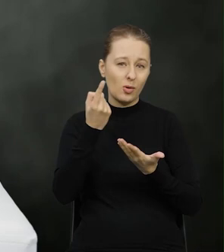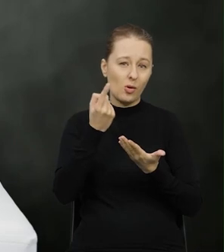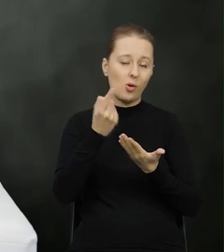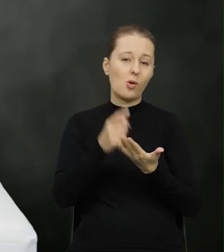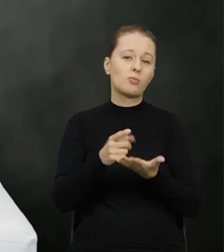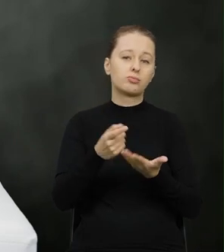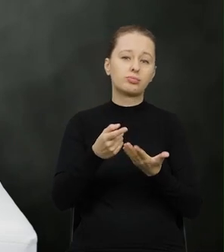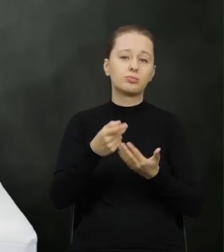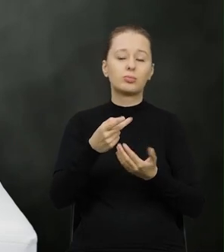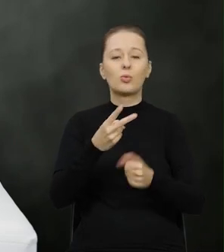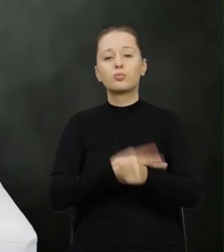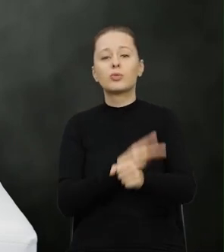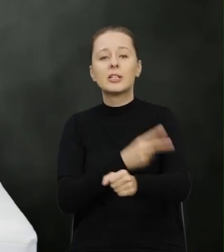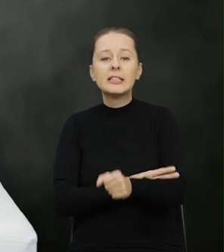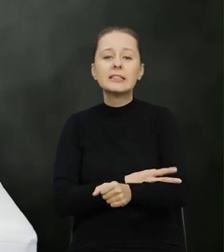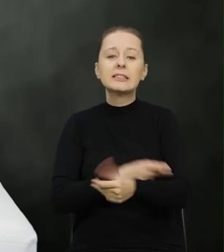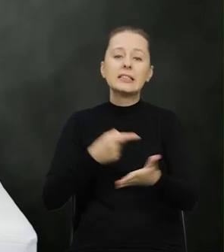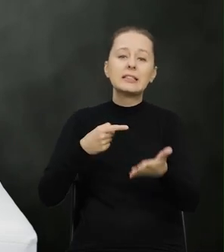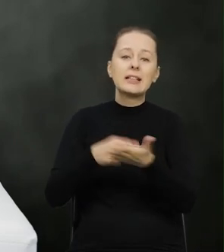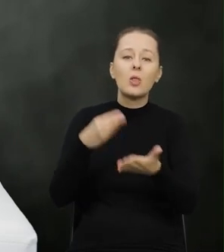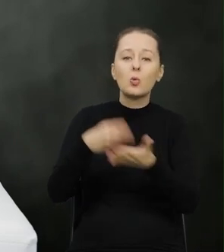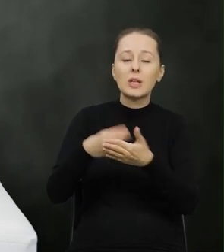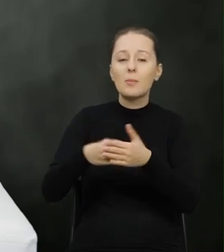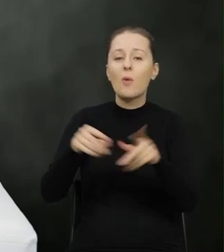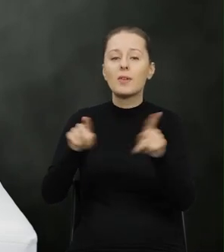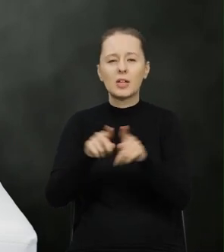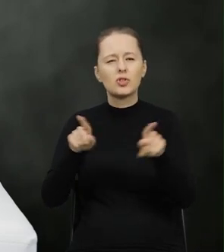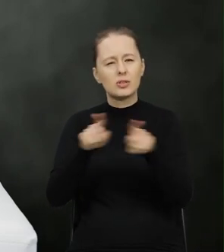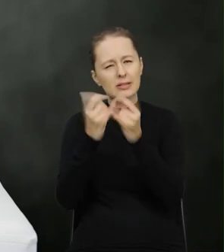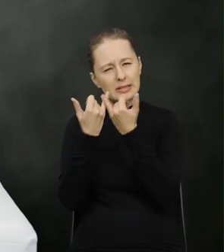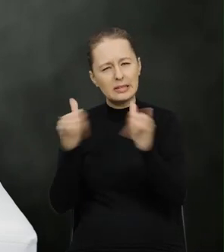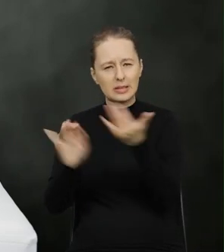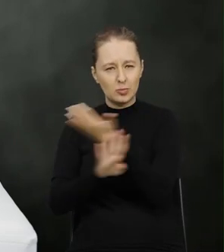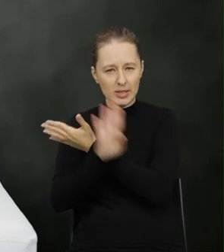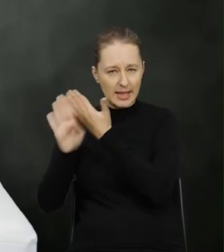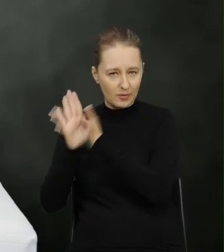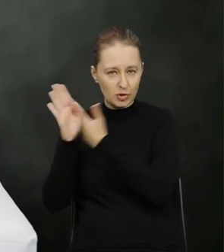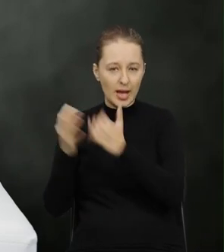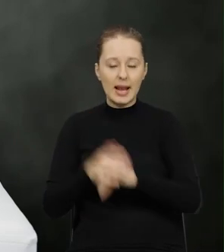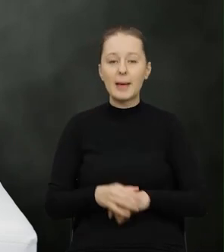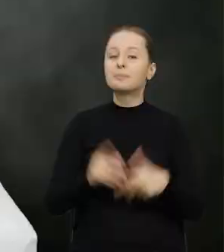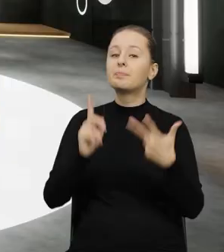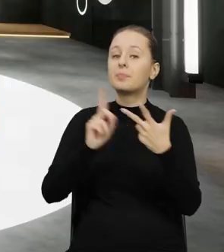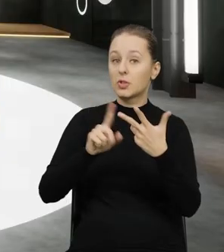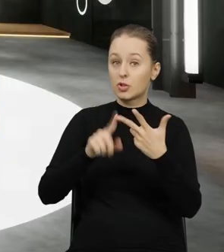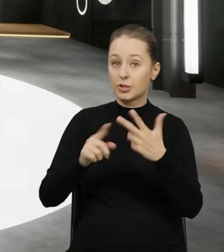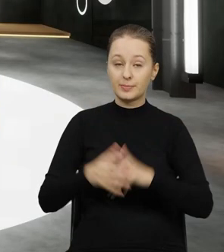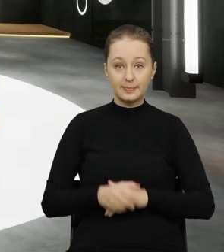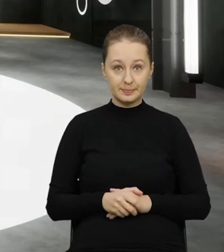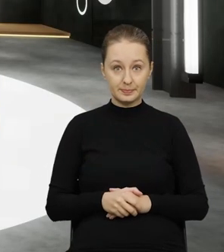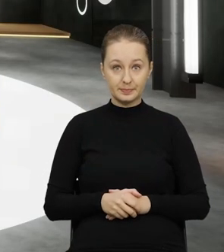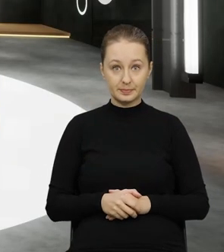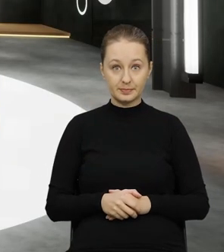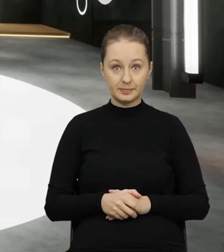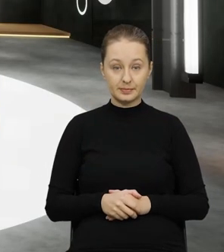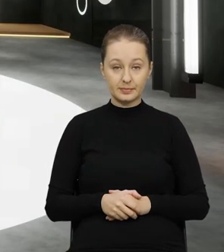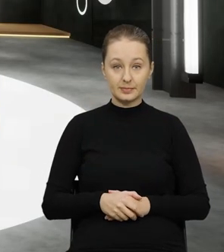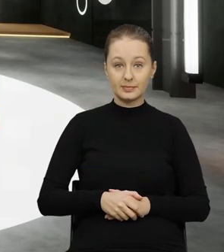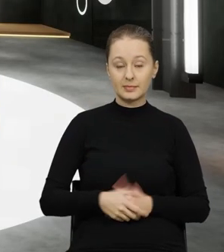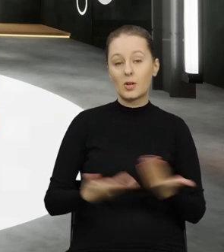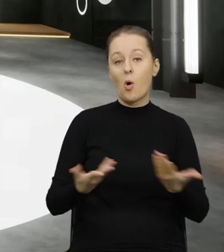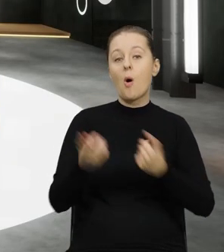funkcjonariuszy służby celno-skarbowych, ale nie tylko, bo również przez przedstawiciele innych służb. No i trzecim elementem jest